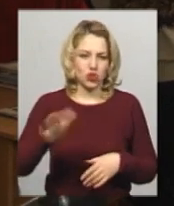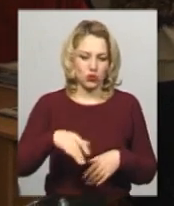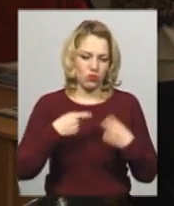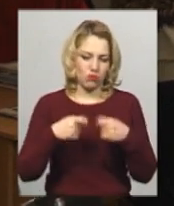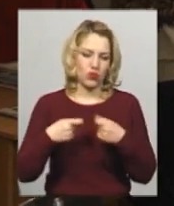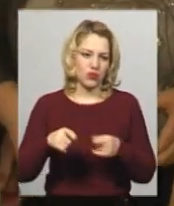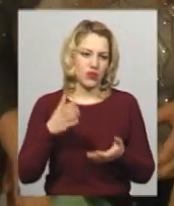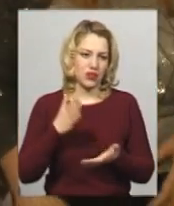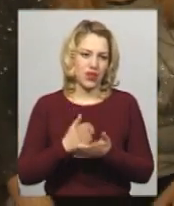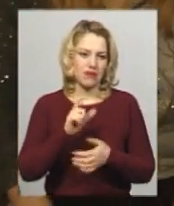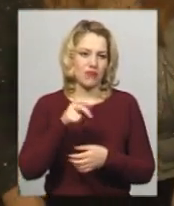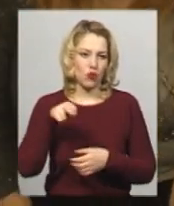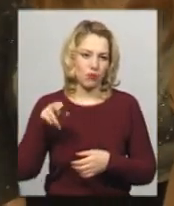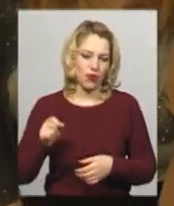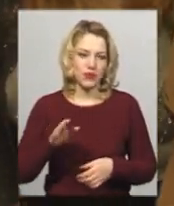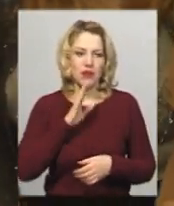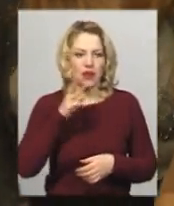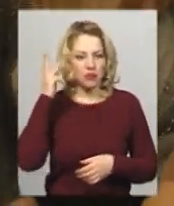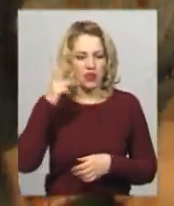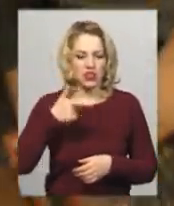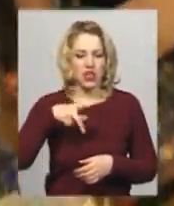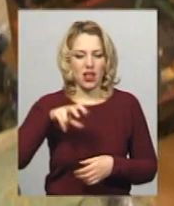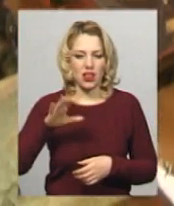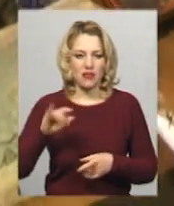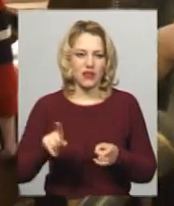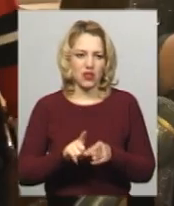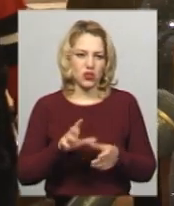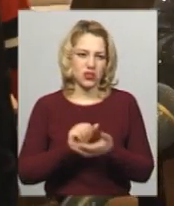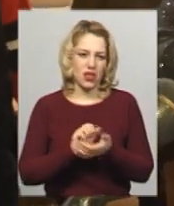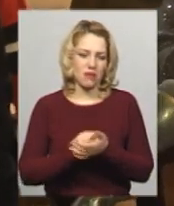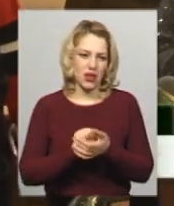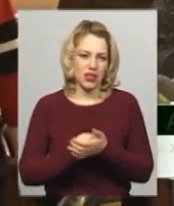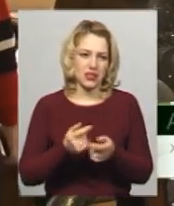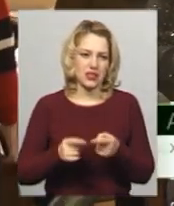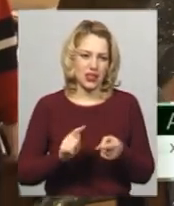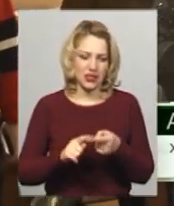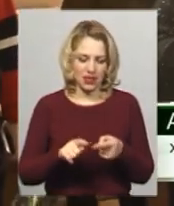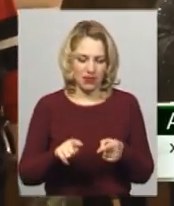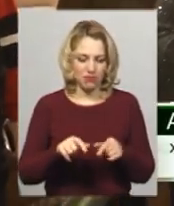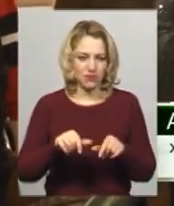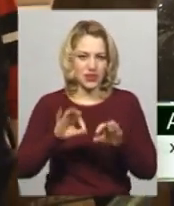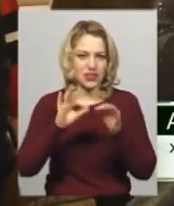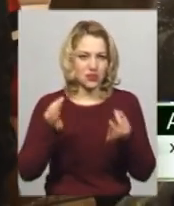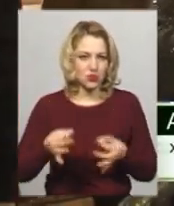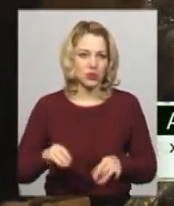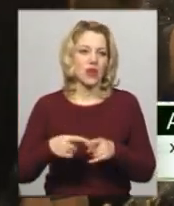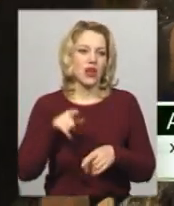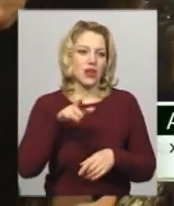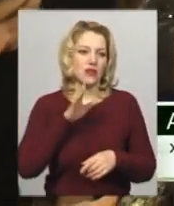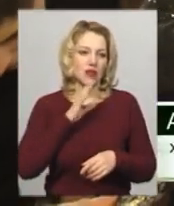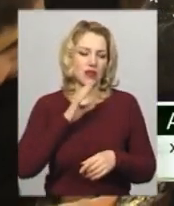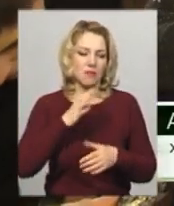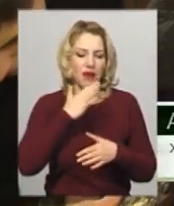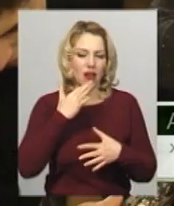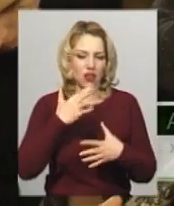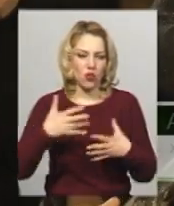продалося вже в Європу. Хмельничанка Алла Галива також захопилася скраббукингом. Багато натхнення з'явилося, ідей. І